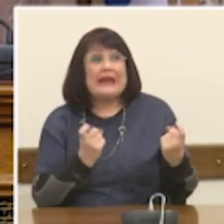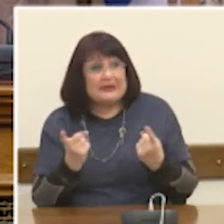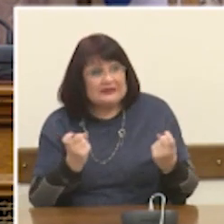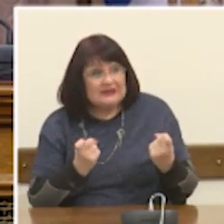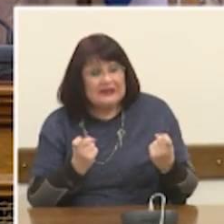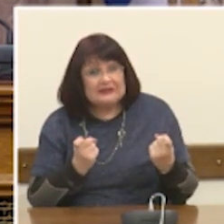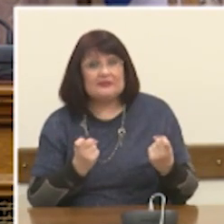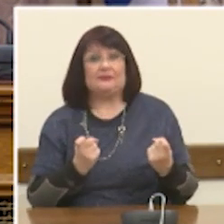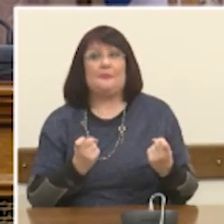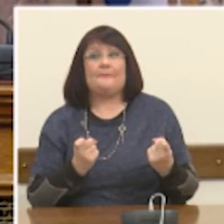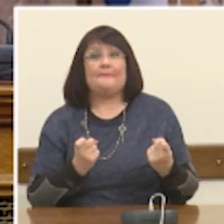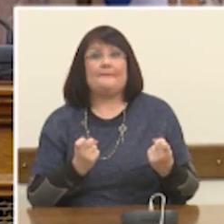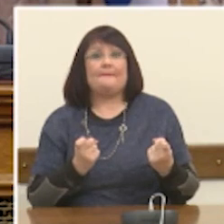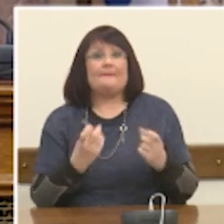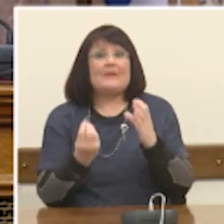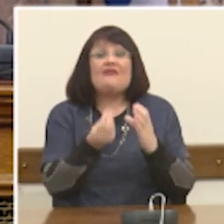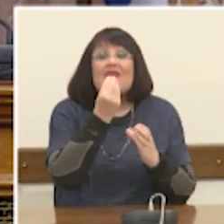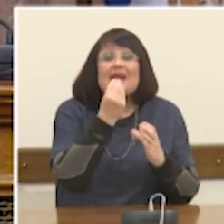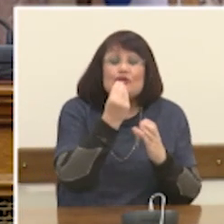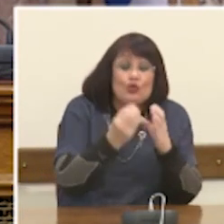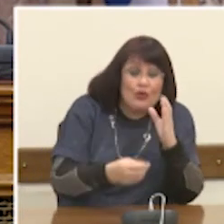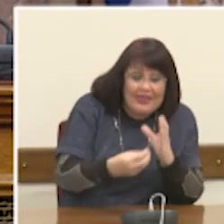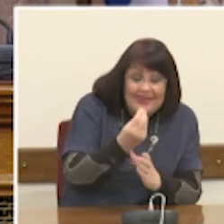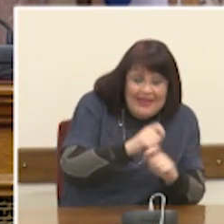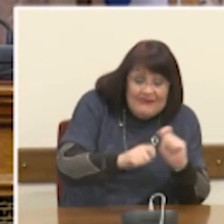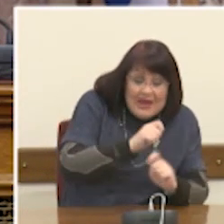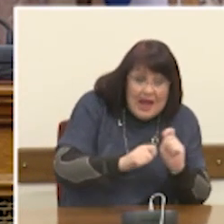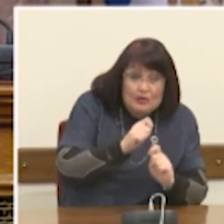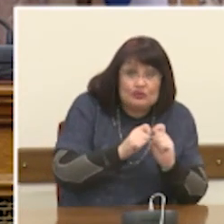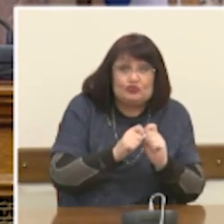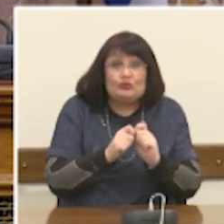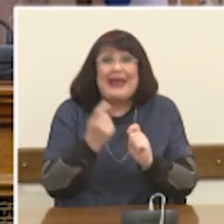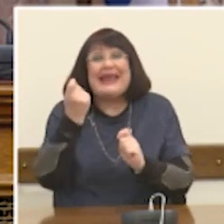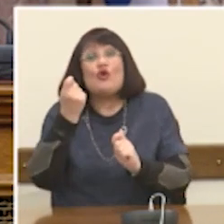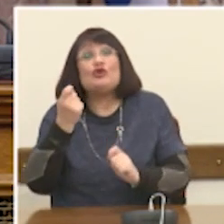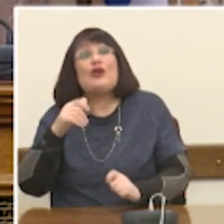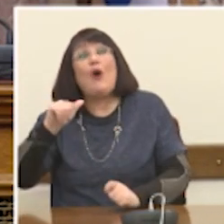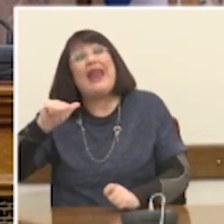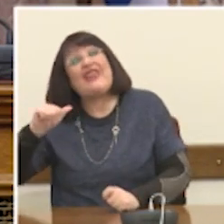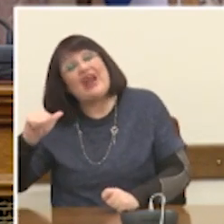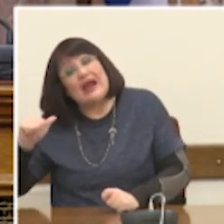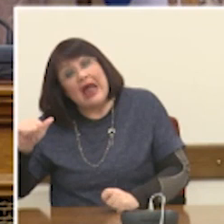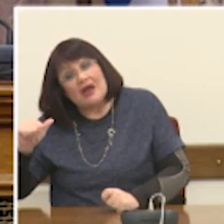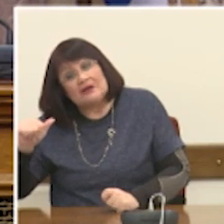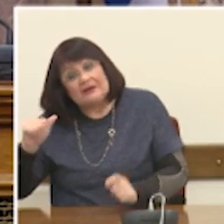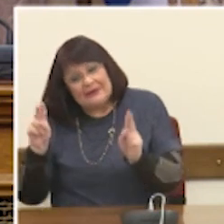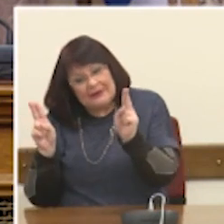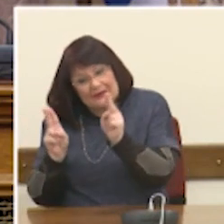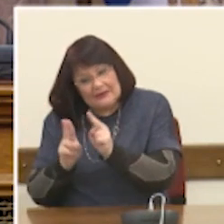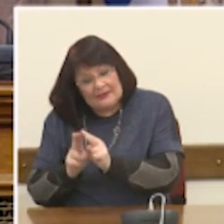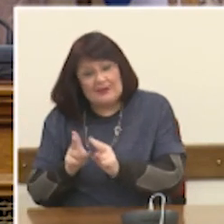παράγουμε τρόφιμα με χαμηλό αποτύπωμα άνθρακα ακόμα σήμερα δεν έχουν απαντηθεί